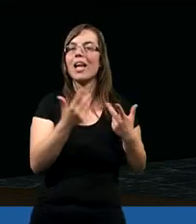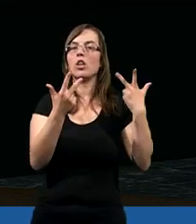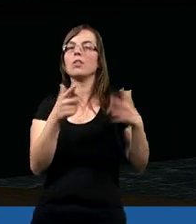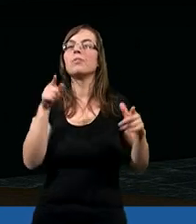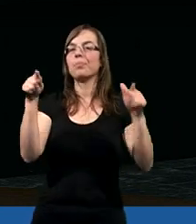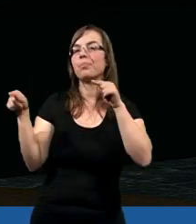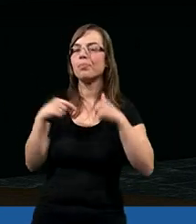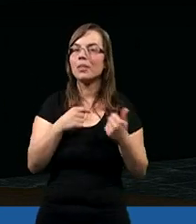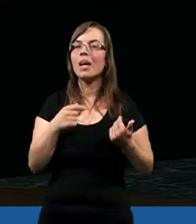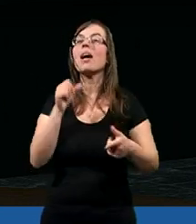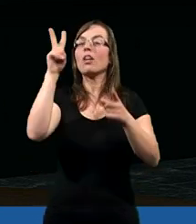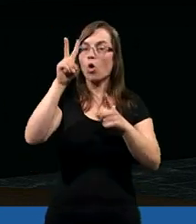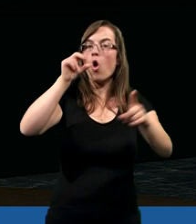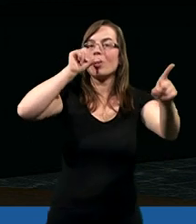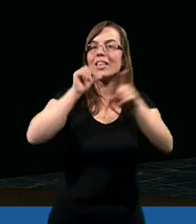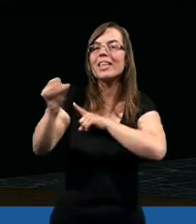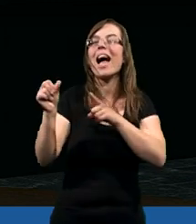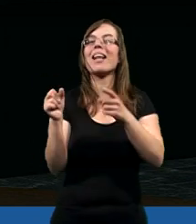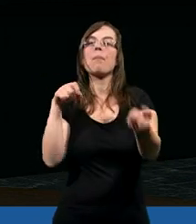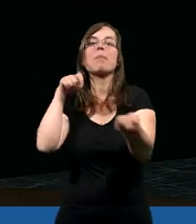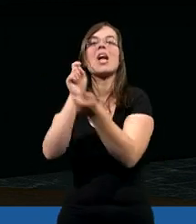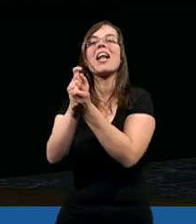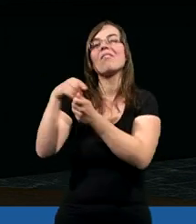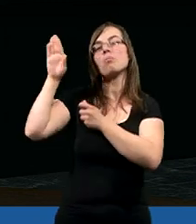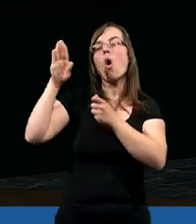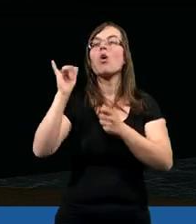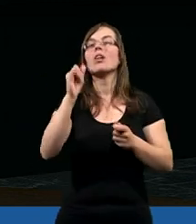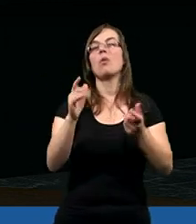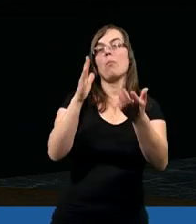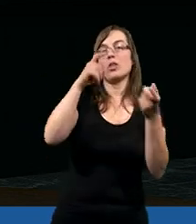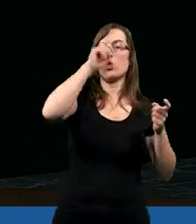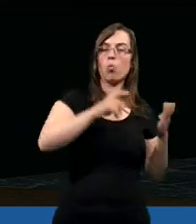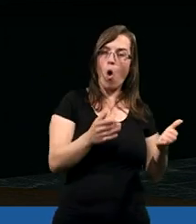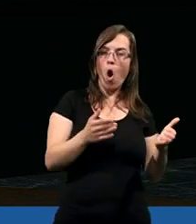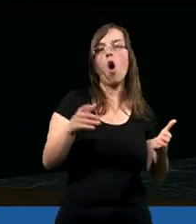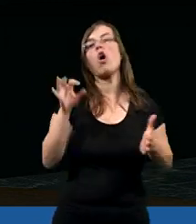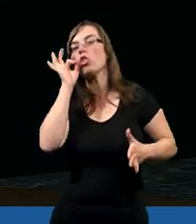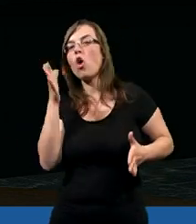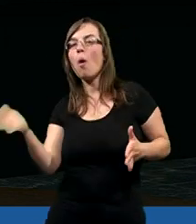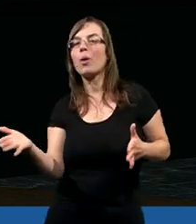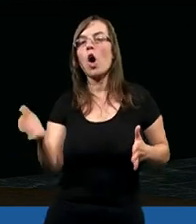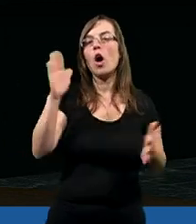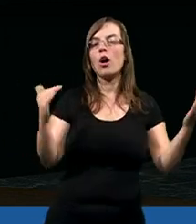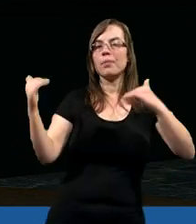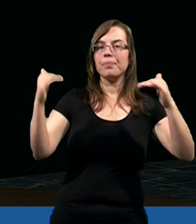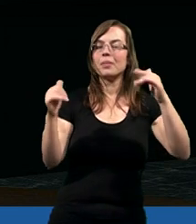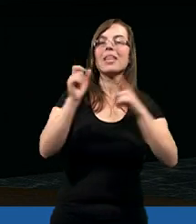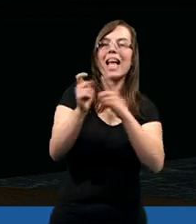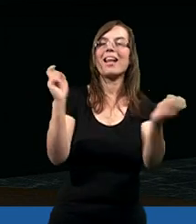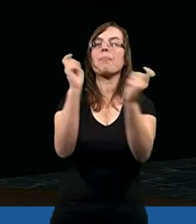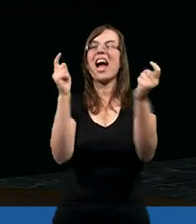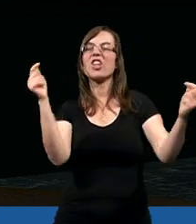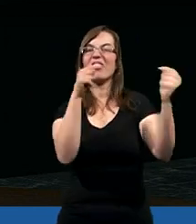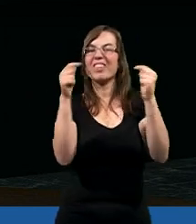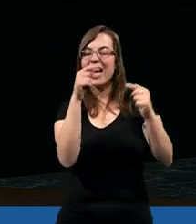to o to chodzi, że to jest bój jakiś, który toczy się pomiędzy złem i dobrem w postaci walki Pana Jezusa z